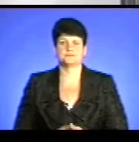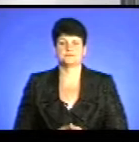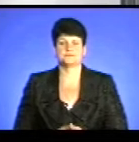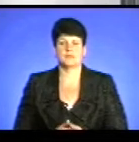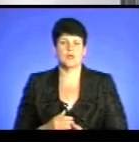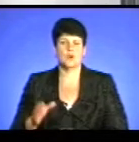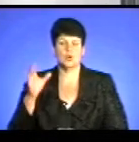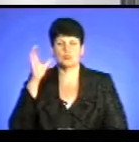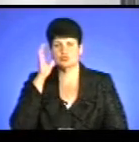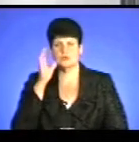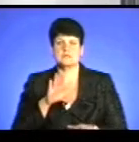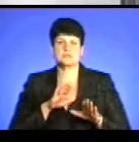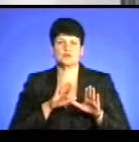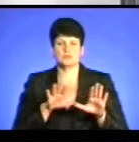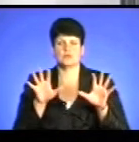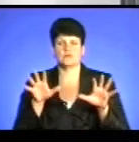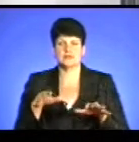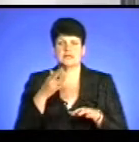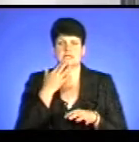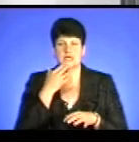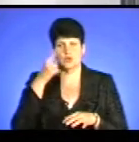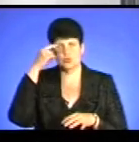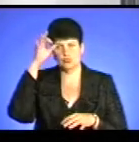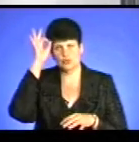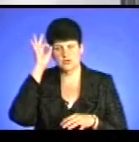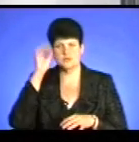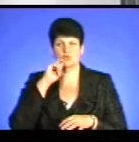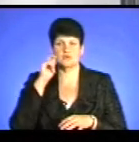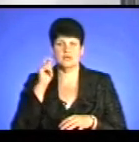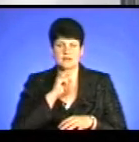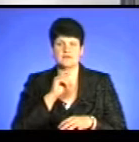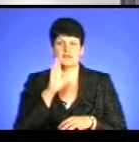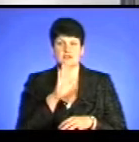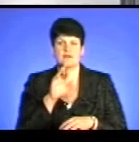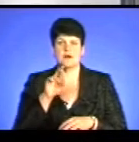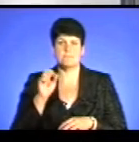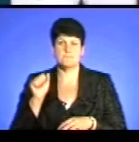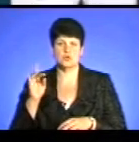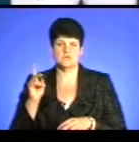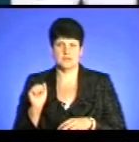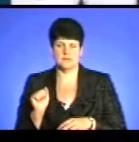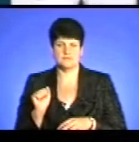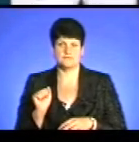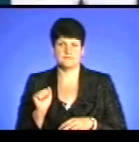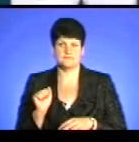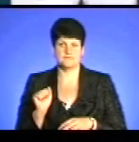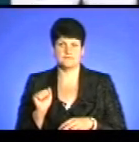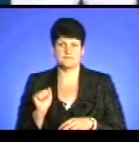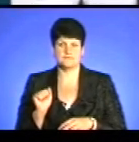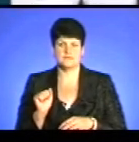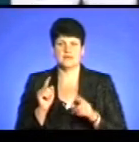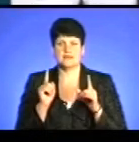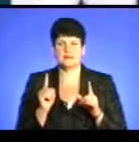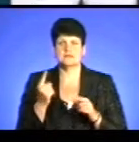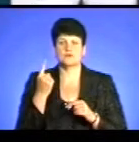послухаємо цитату заступника голови Національної поліції України В'ячеслава Амброшкіна, а потім повернемося до розмови. Тільки за